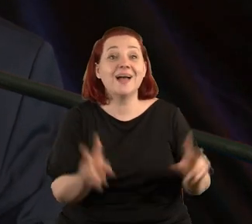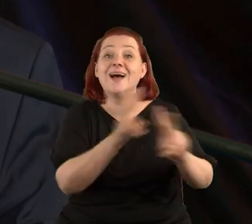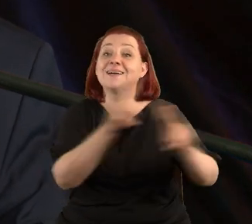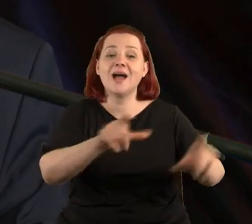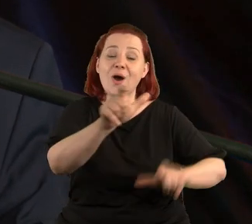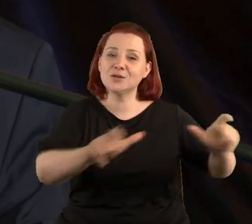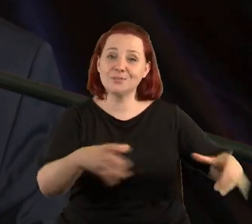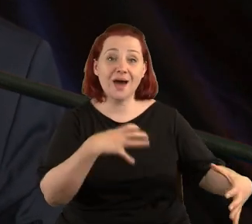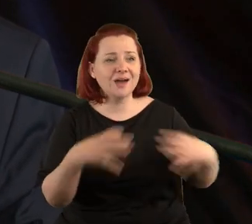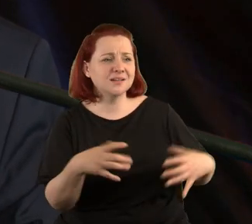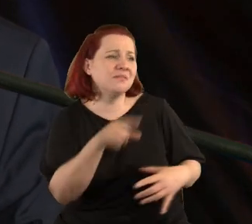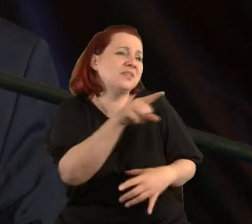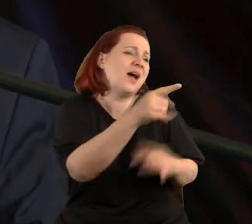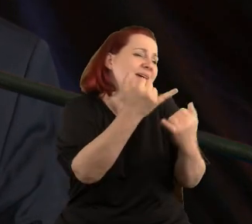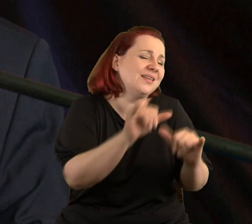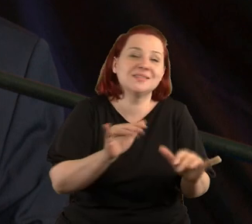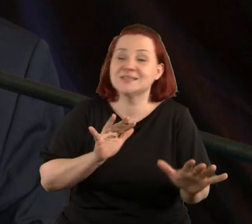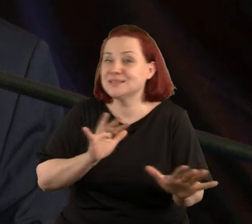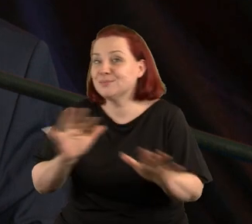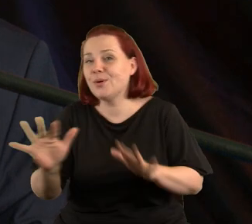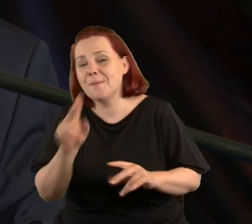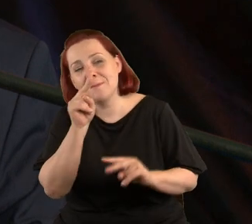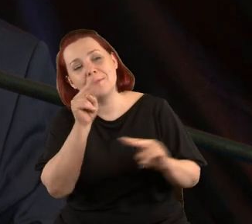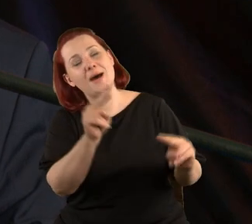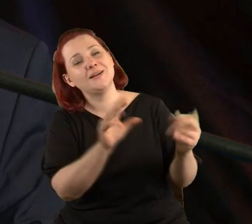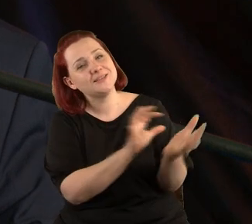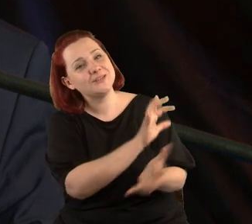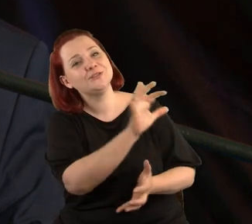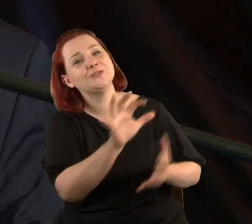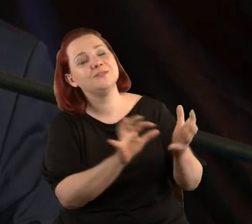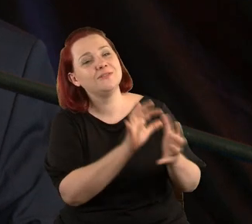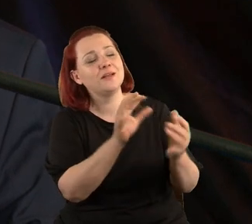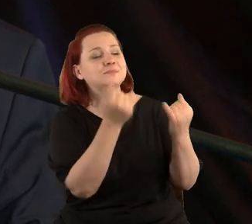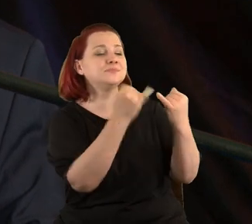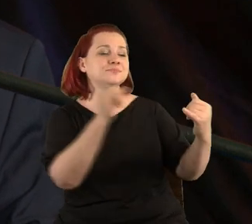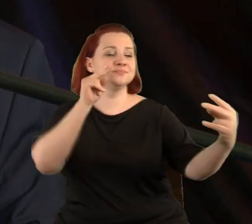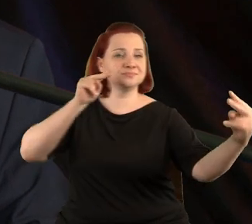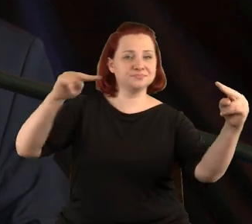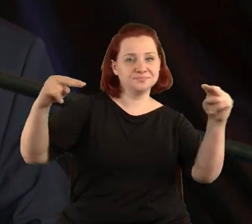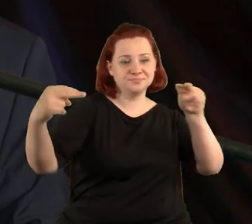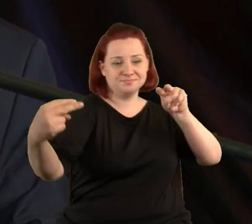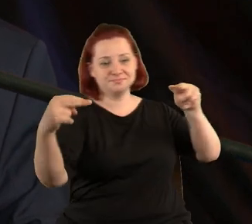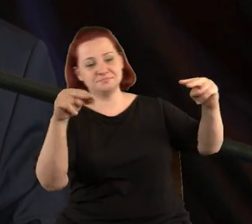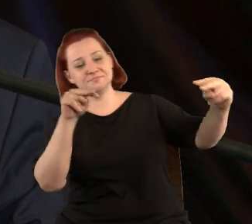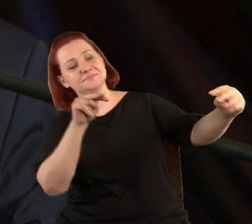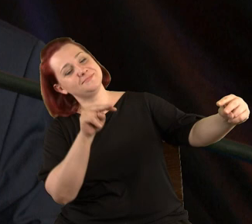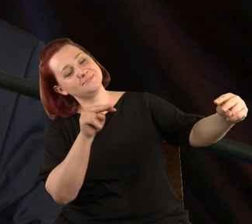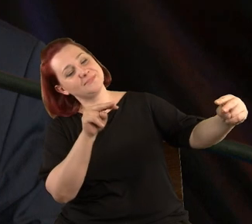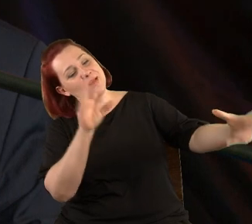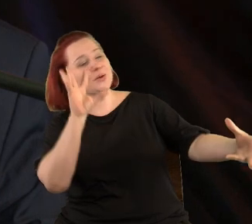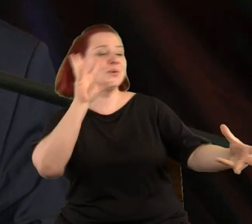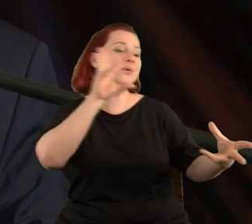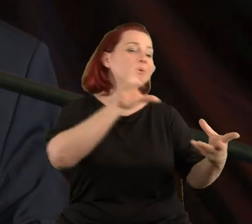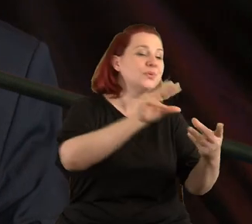artysta w ten czy inny sposób patrzy na świat wielością spojrzeń, a konselacje